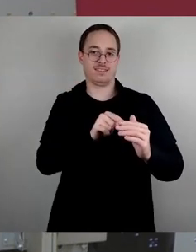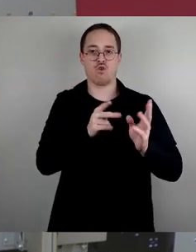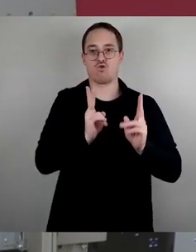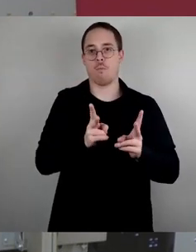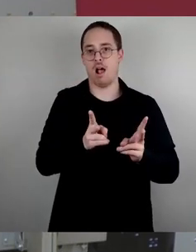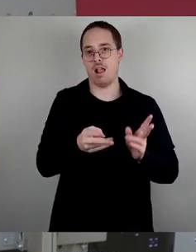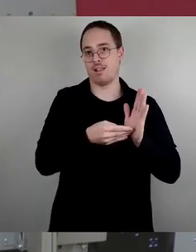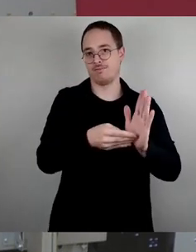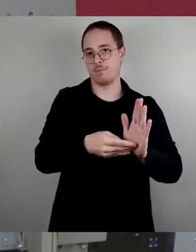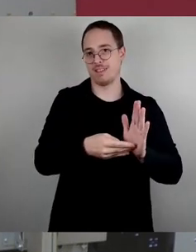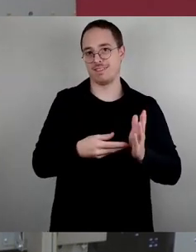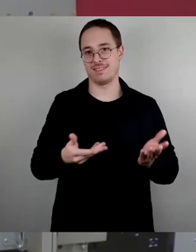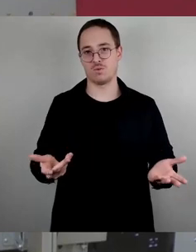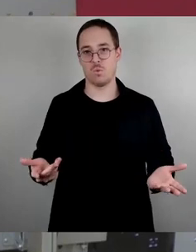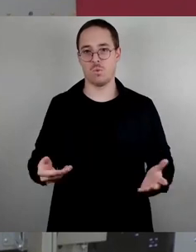Dresdner.